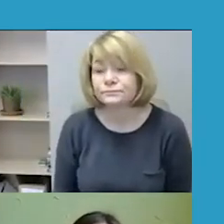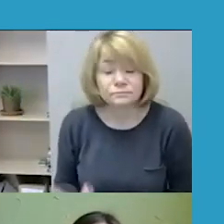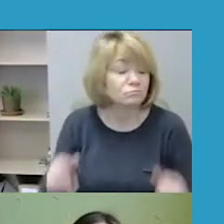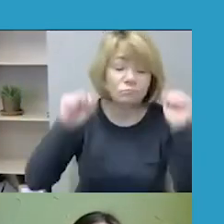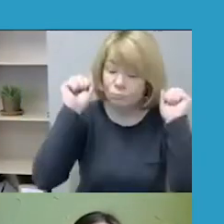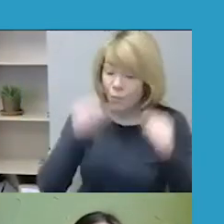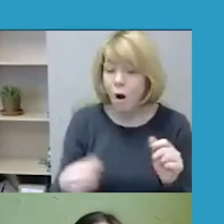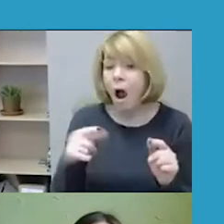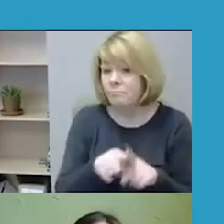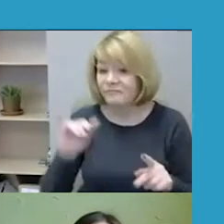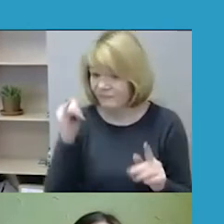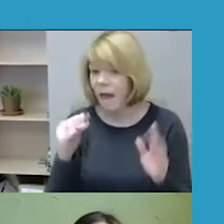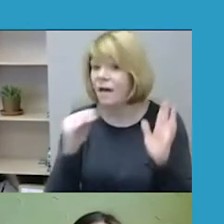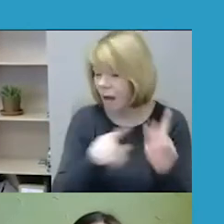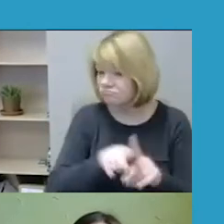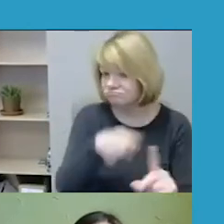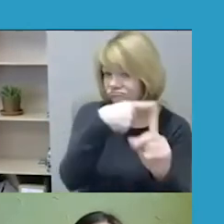vertinti kaip teigiamą tendenciją,